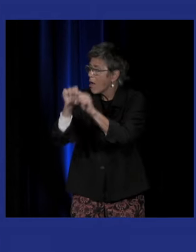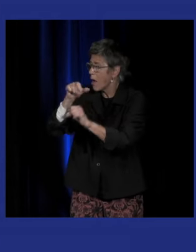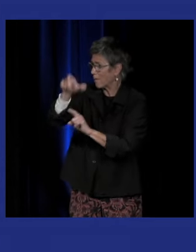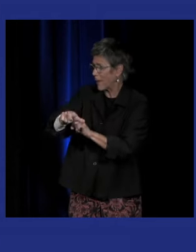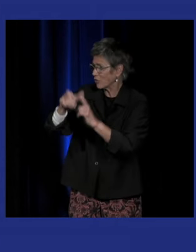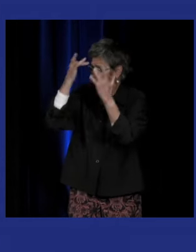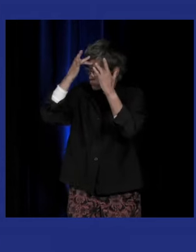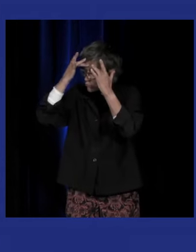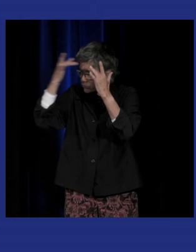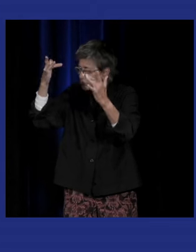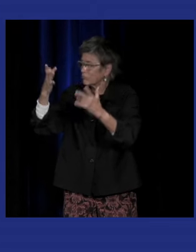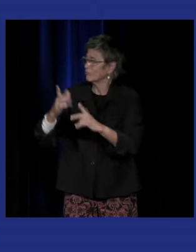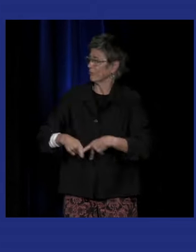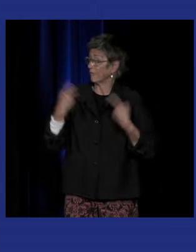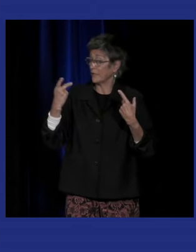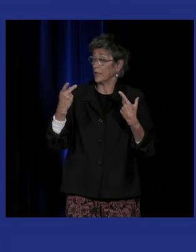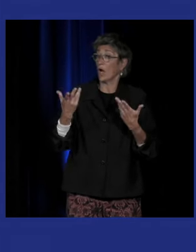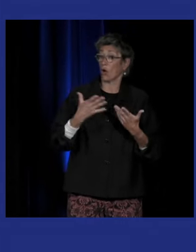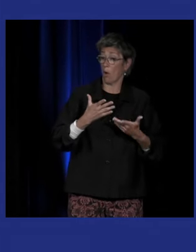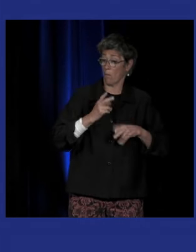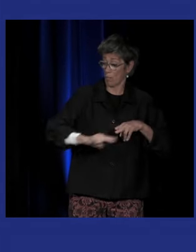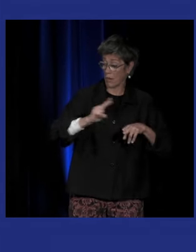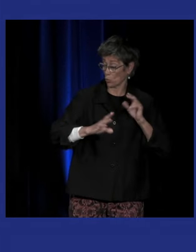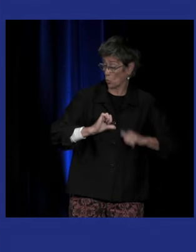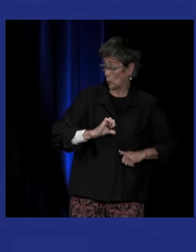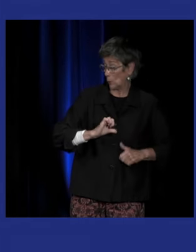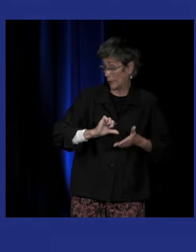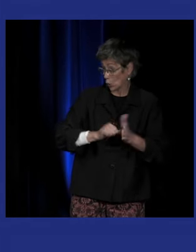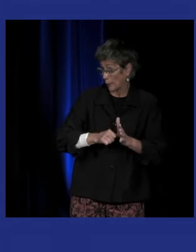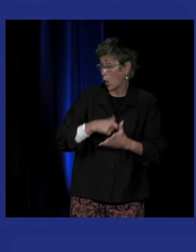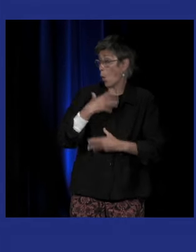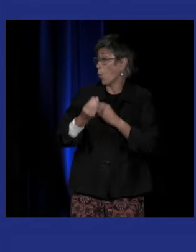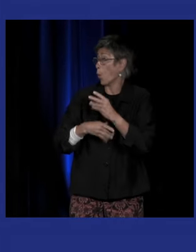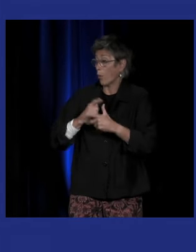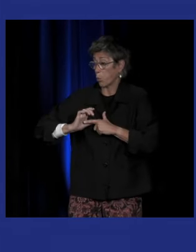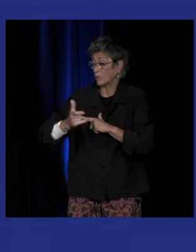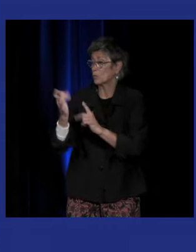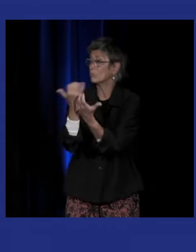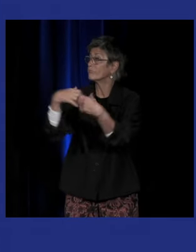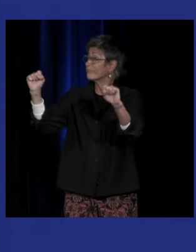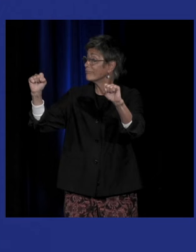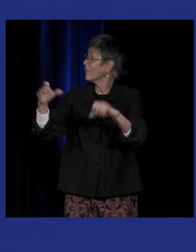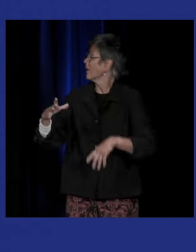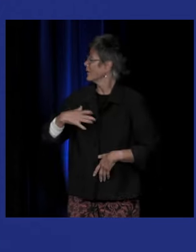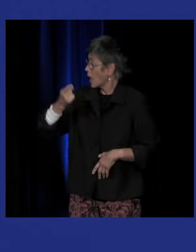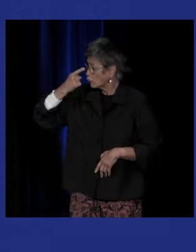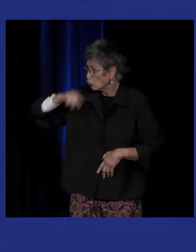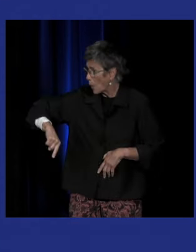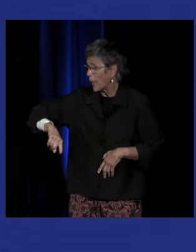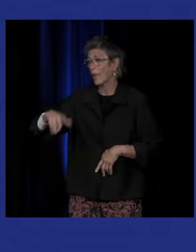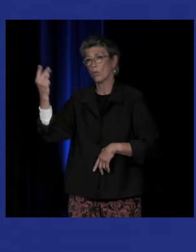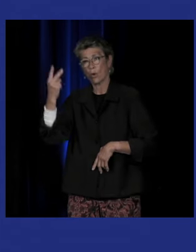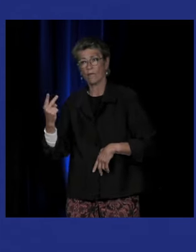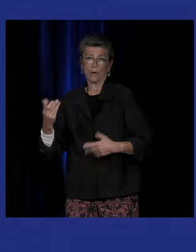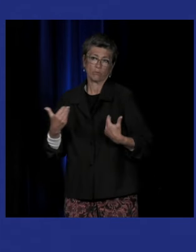réparation identitaire et l'émancipateur. Et nous avons donc un panel intégré par Juliette Dalle, Olivier Chétrite